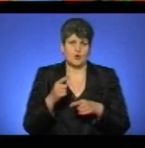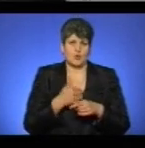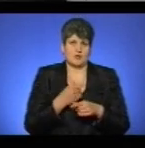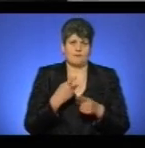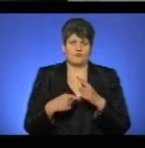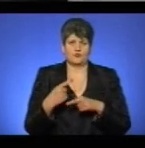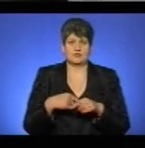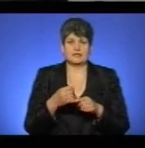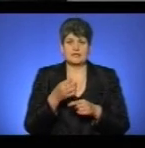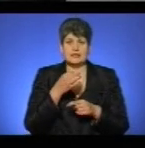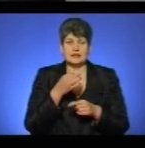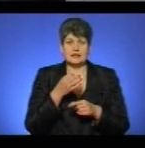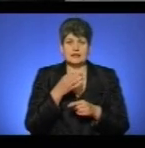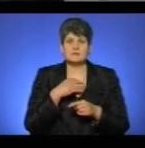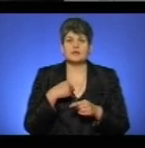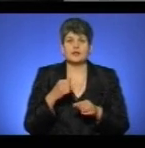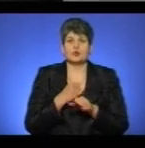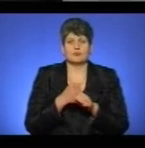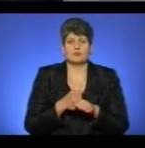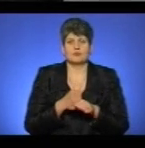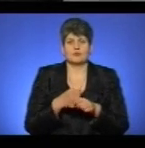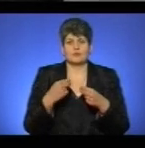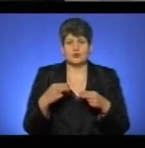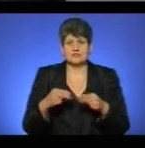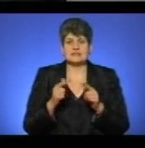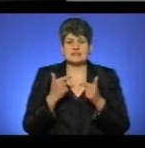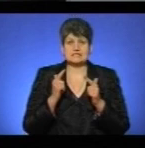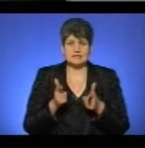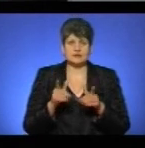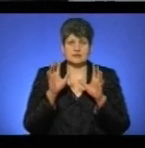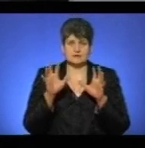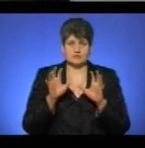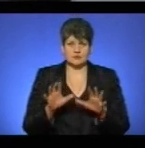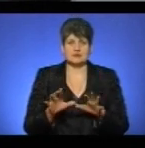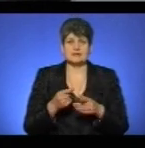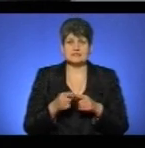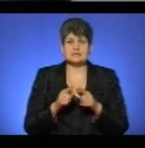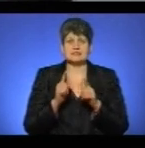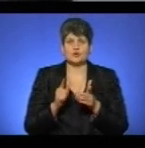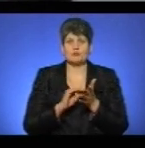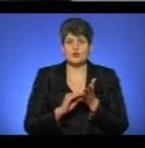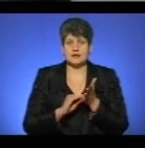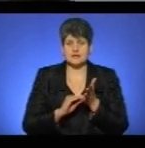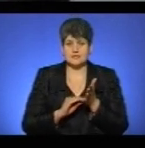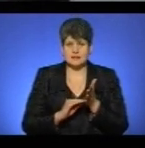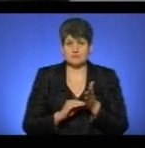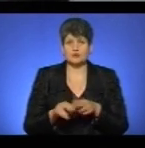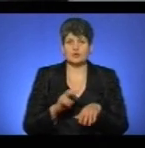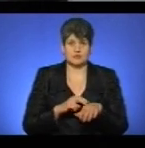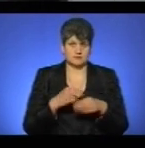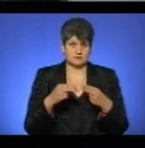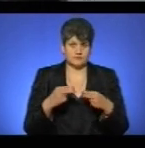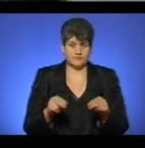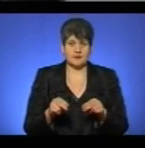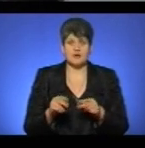ліки. Ми здійснюємо відпуст згідно законодавства. Тобто рецептурні препарати здійснюються по рецепту лікаря, що лікар призначив, те ми відпустили. А